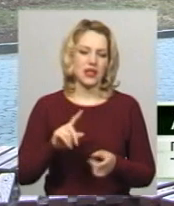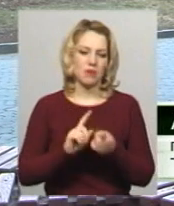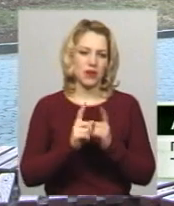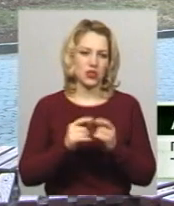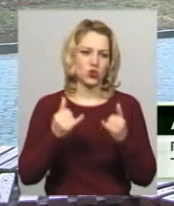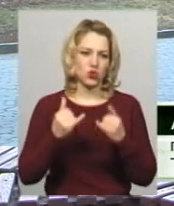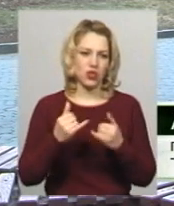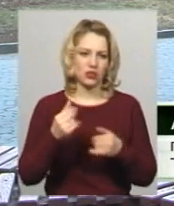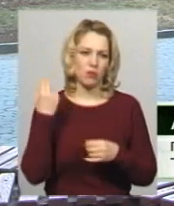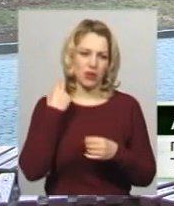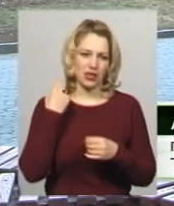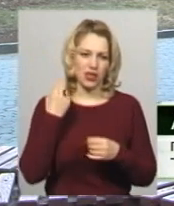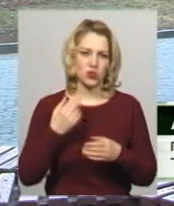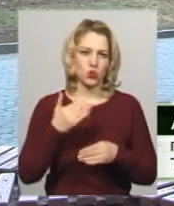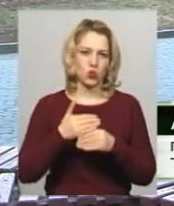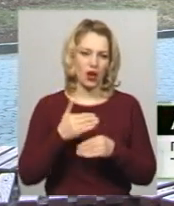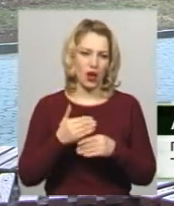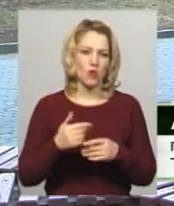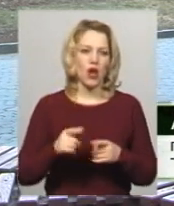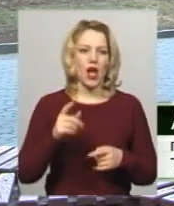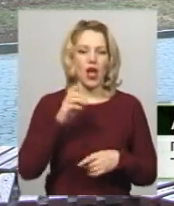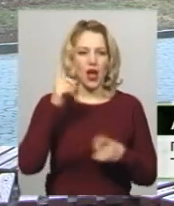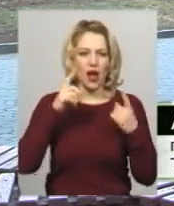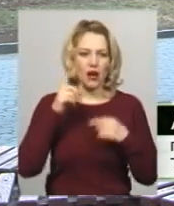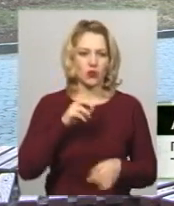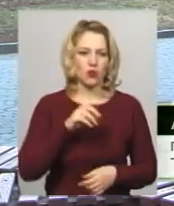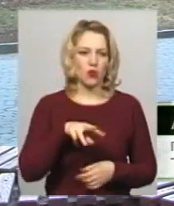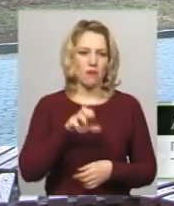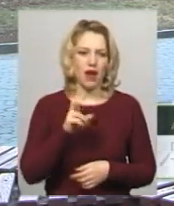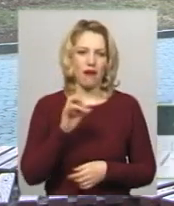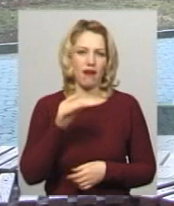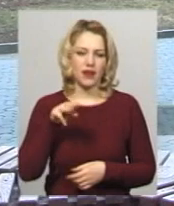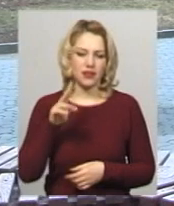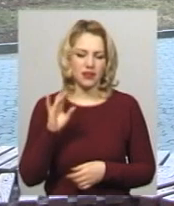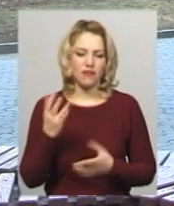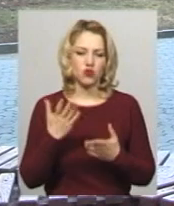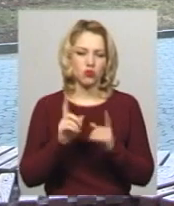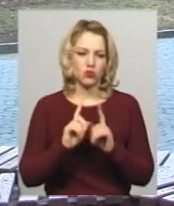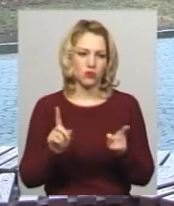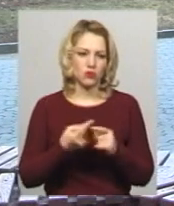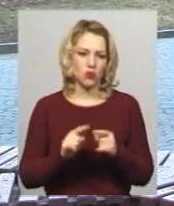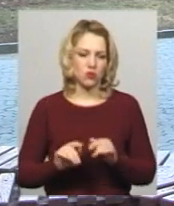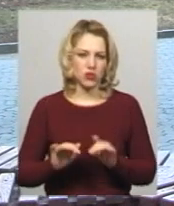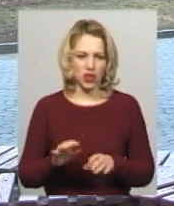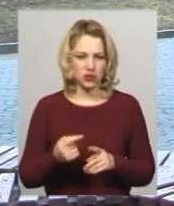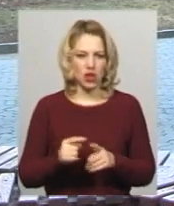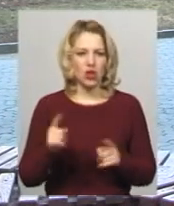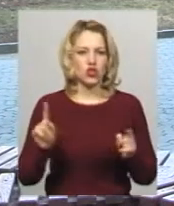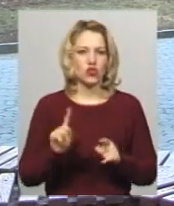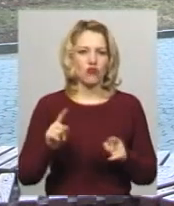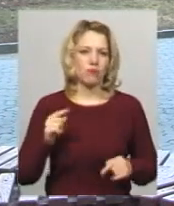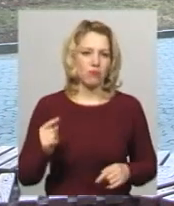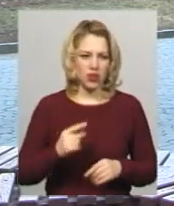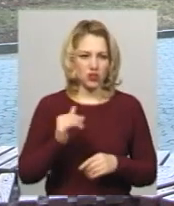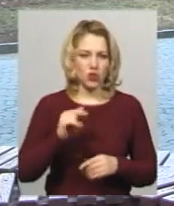британську драму авторки Ніколи Маккартні. В чому особливість цього заходу? Власне, тому, що вперше у Хмельницькому